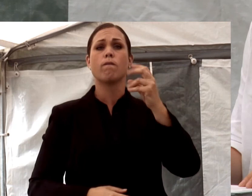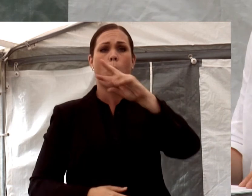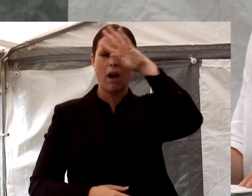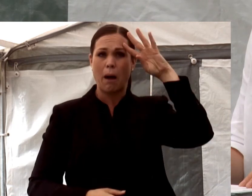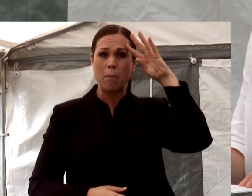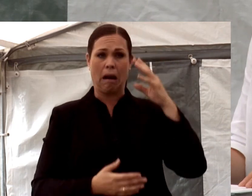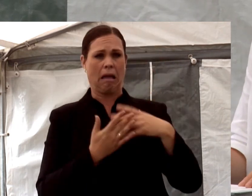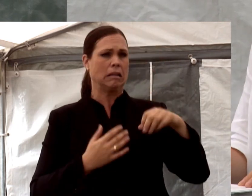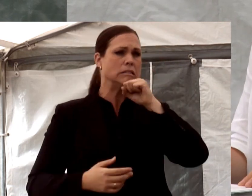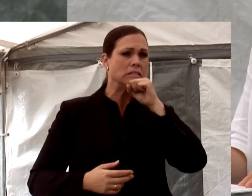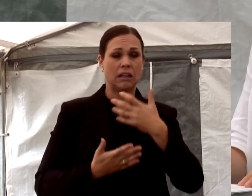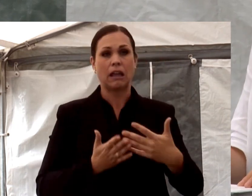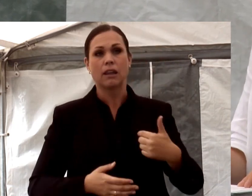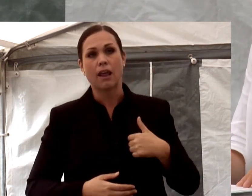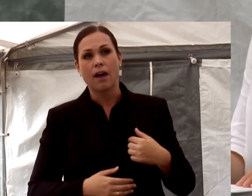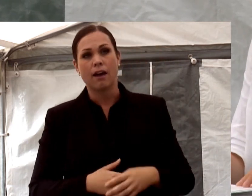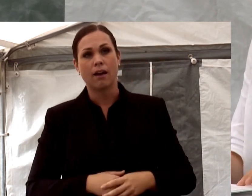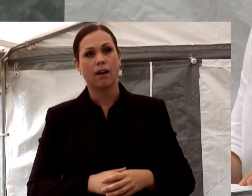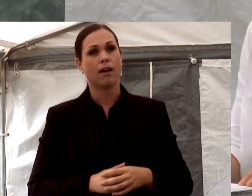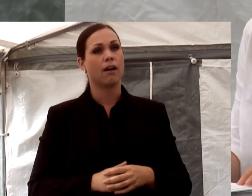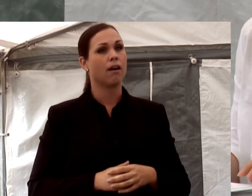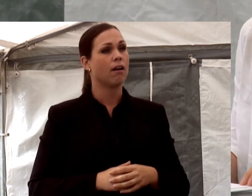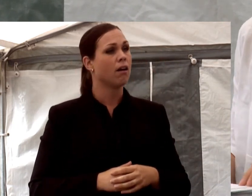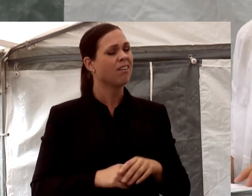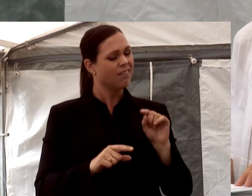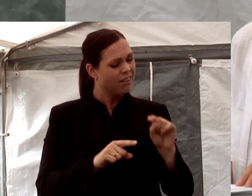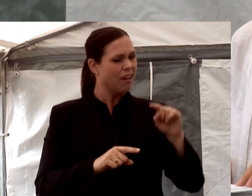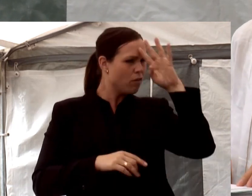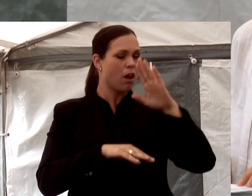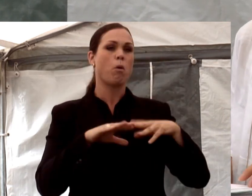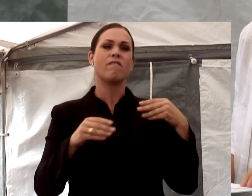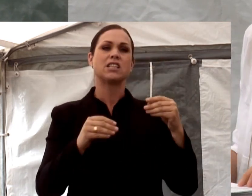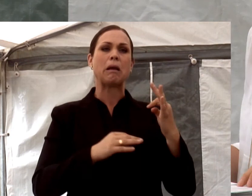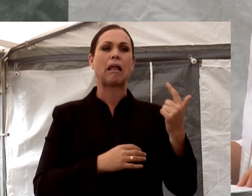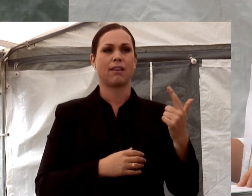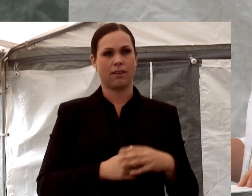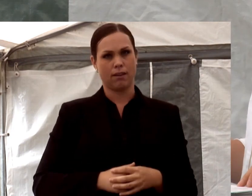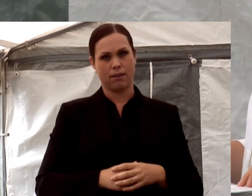år och inte lastgammal än. Det är kanske här man också ska fundera på flexibiliteten.